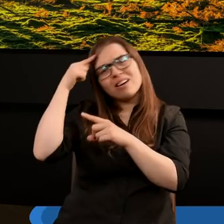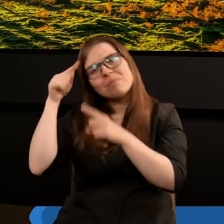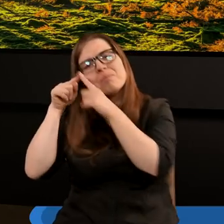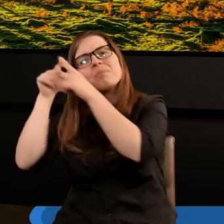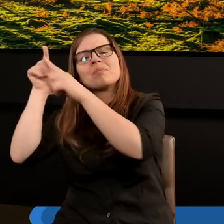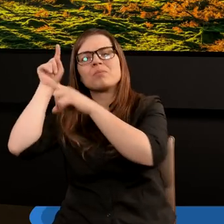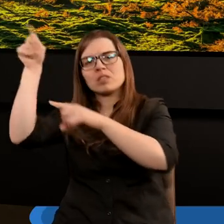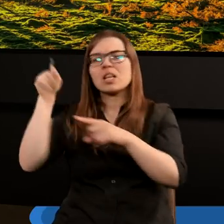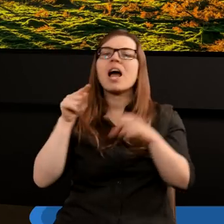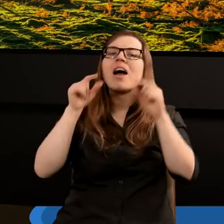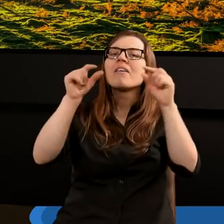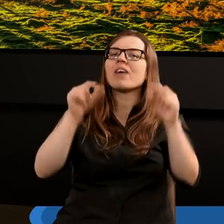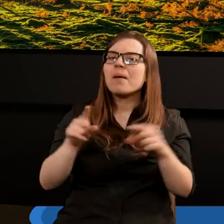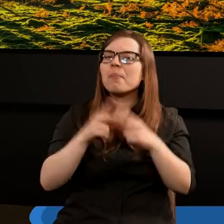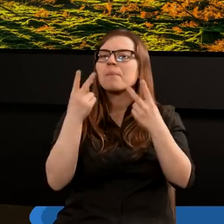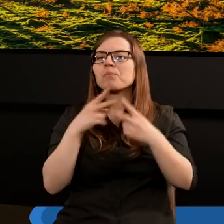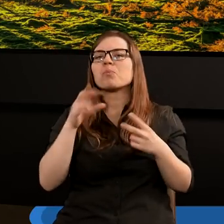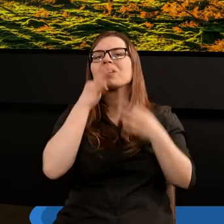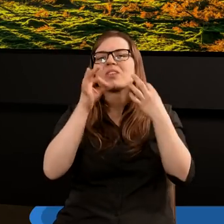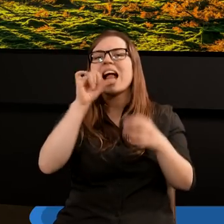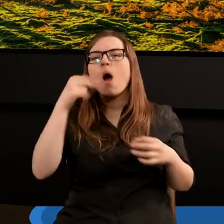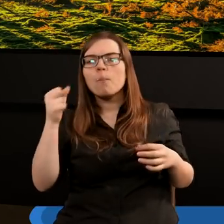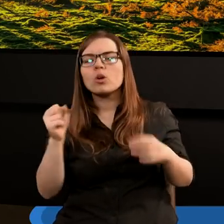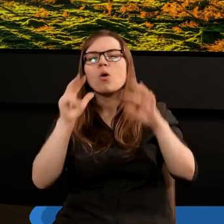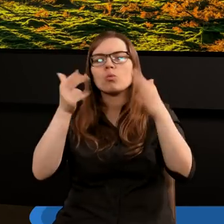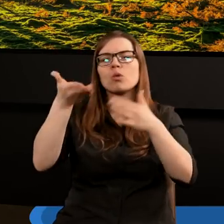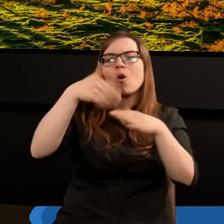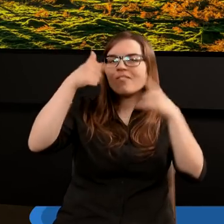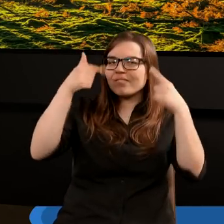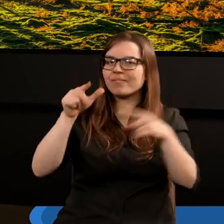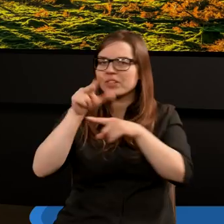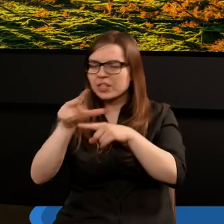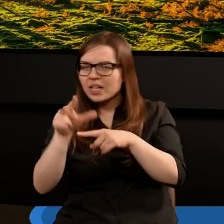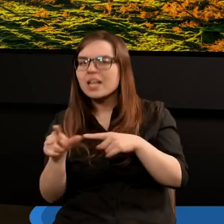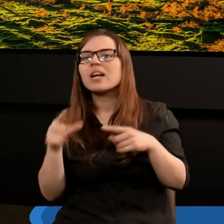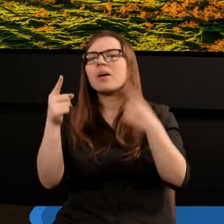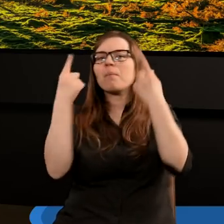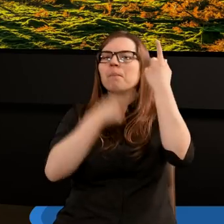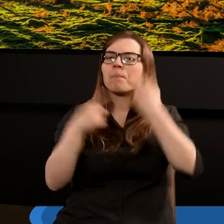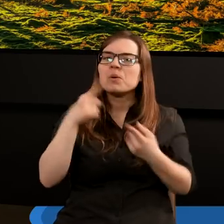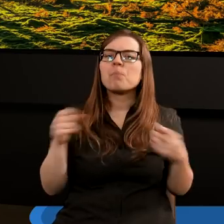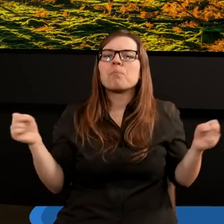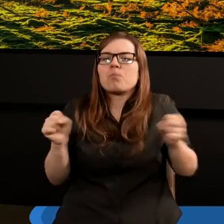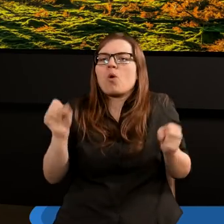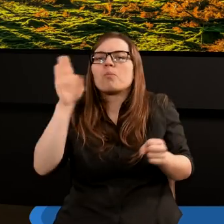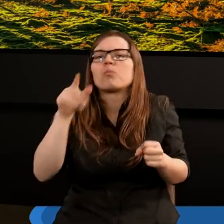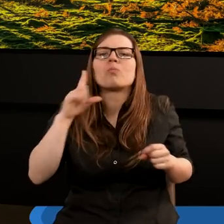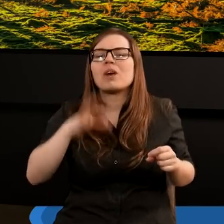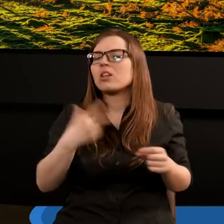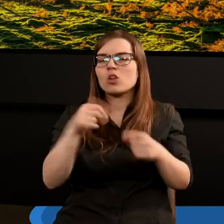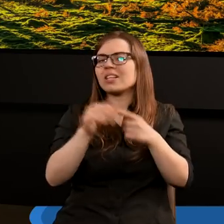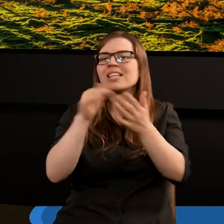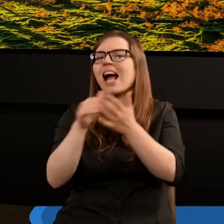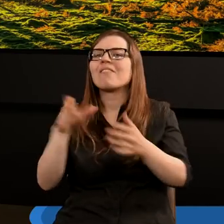fragment, pewnie znacie ten fragment w przypowieściach Salomona, ósmy rozdział, werset trzynasty, gdzie myślę, że bojaźń Pana to